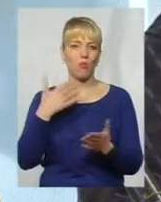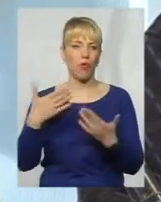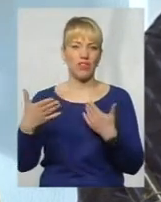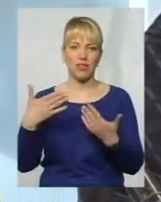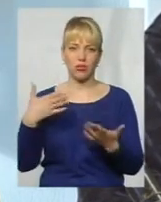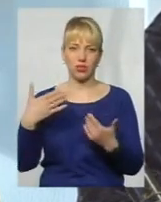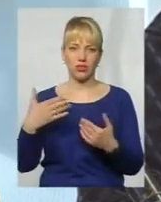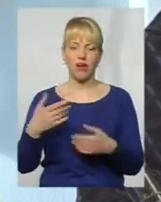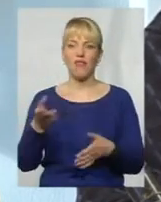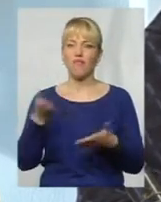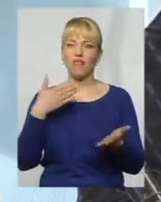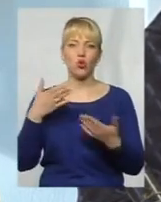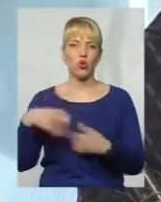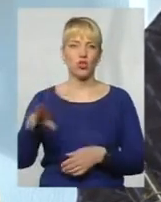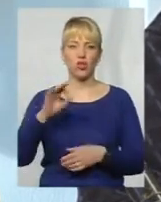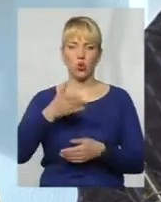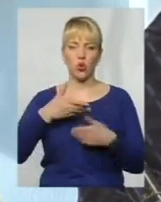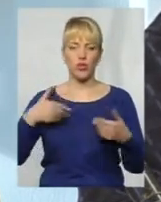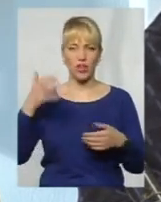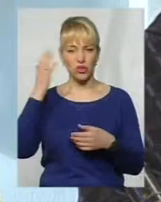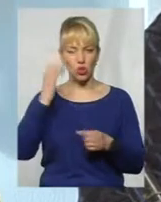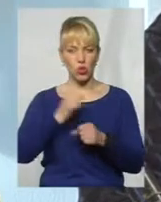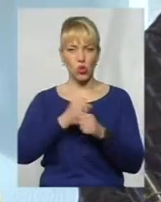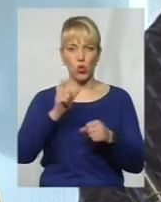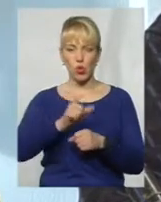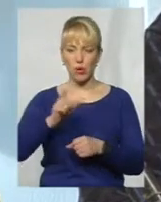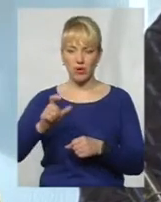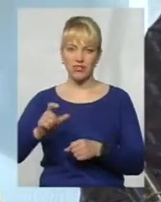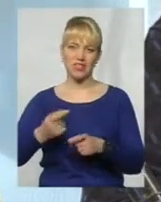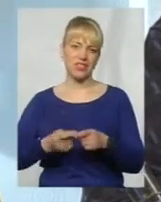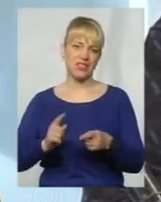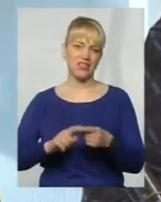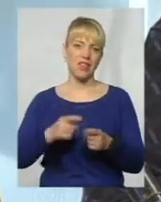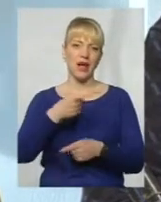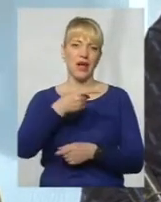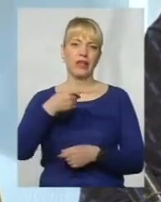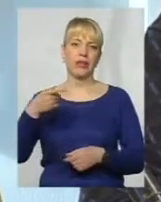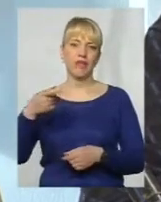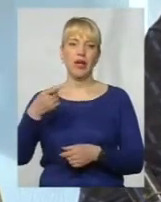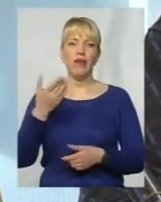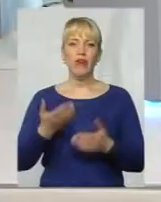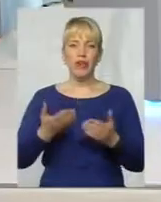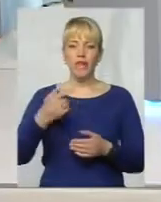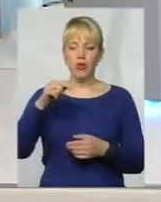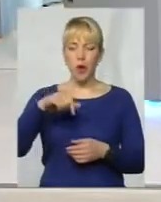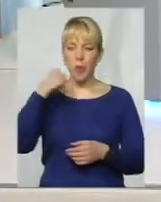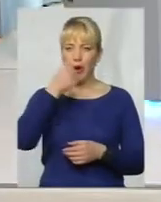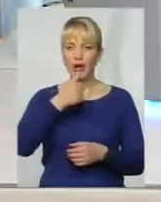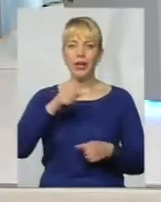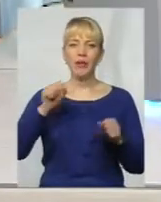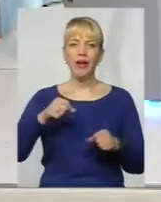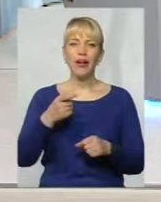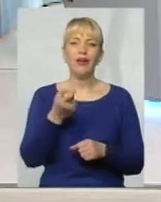нас в Чорнобильській, на нашу думку, край негативне. Якщо в цьому році спромоглися, єлі